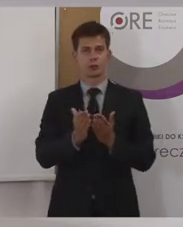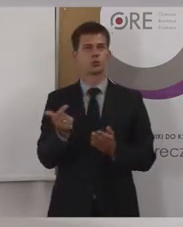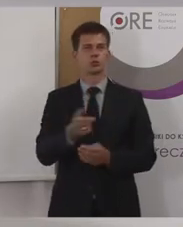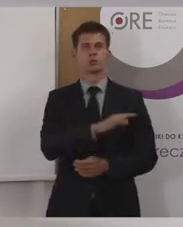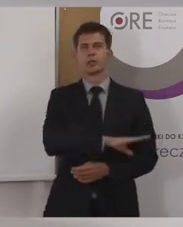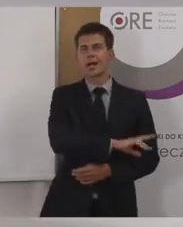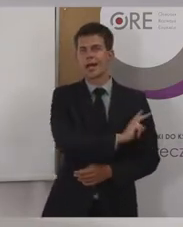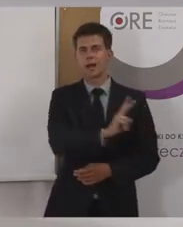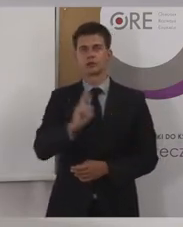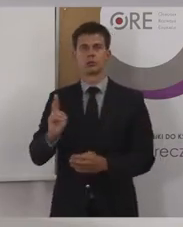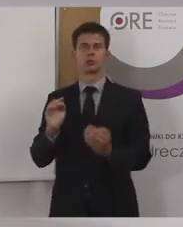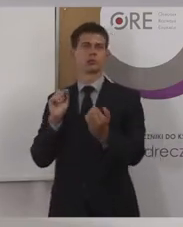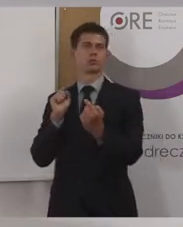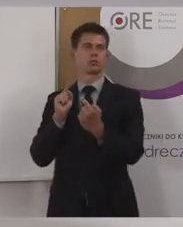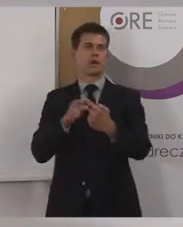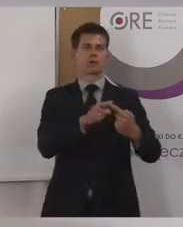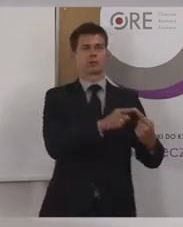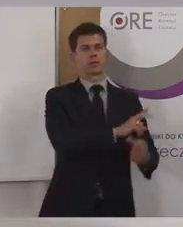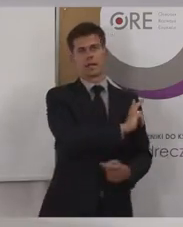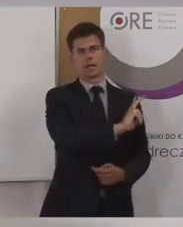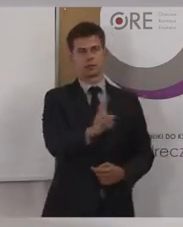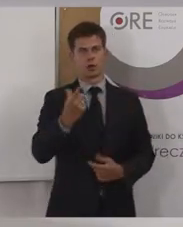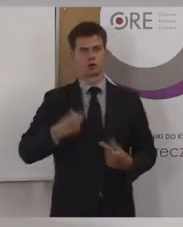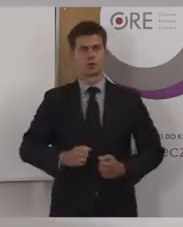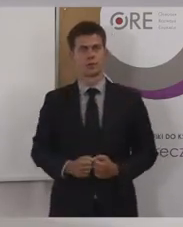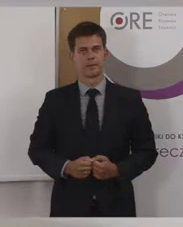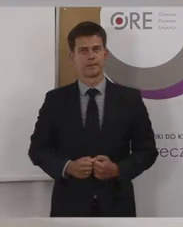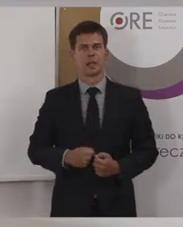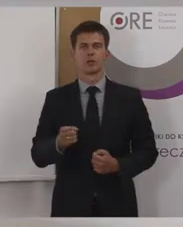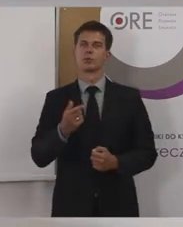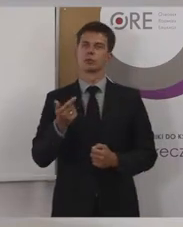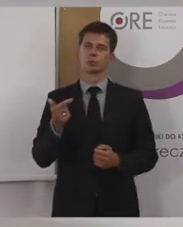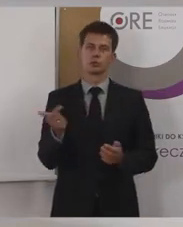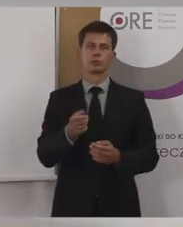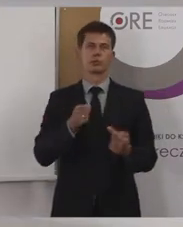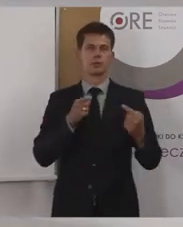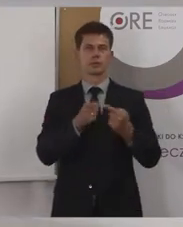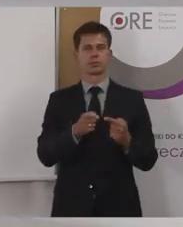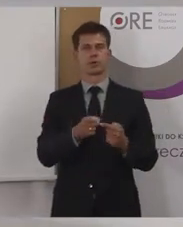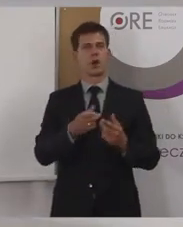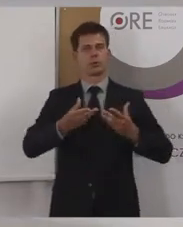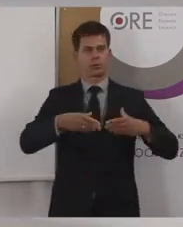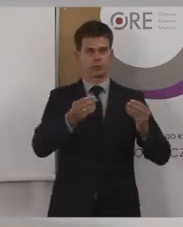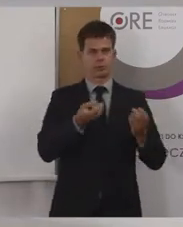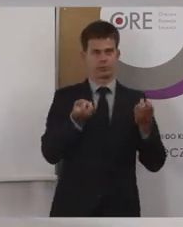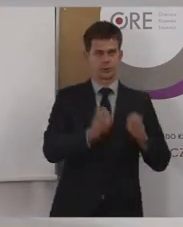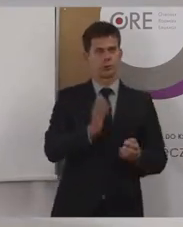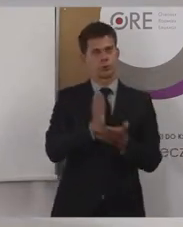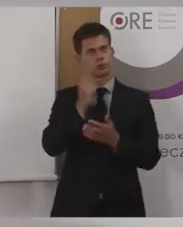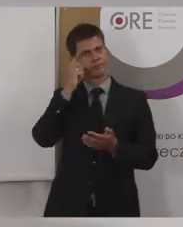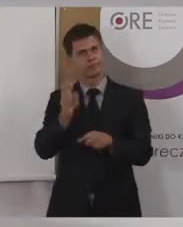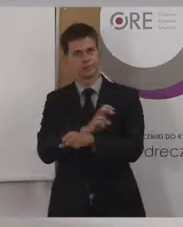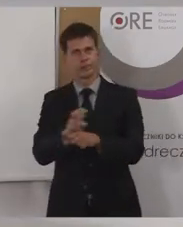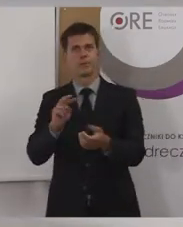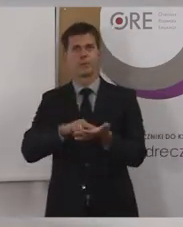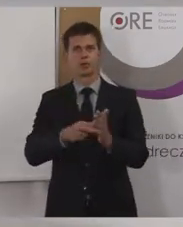można powiedzieć, wbudowaną w siebie dostępność jako taką. My